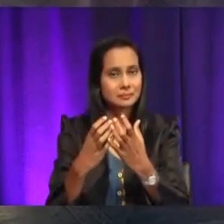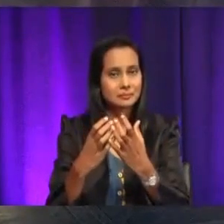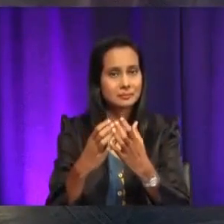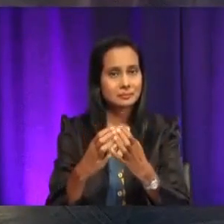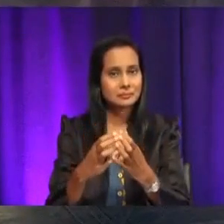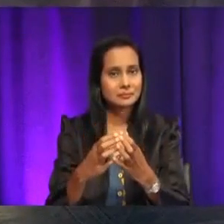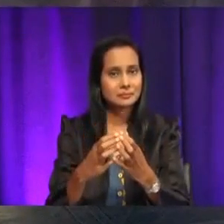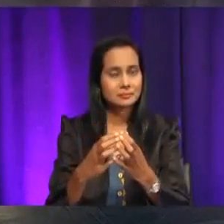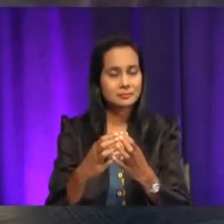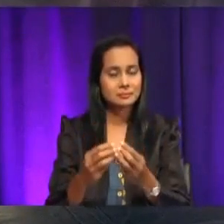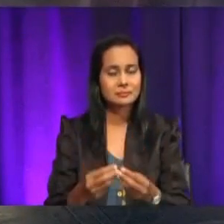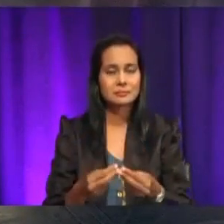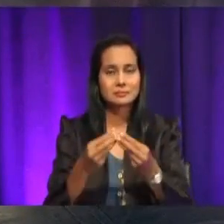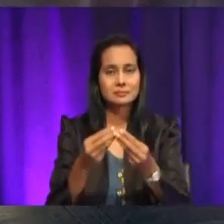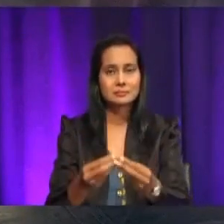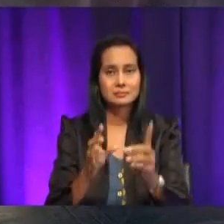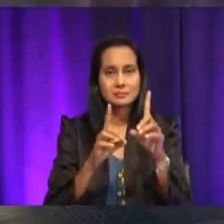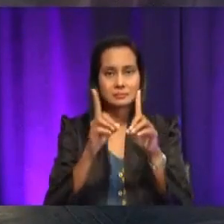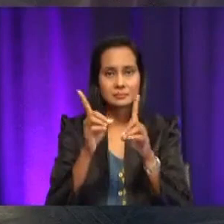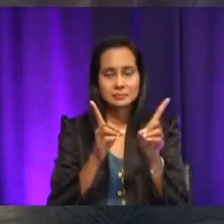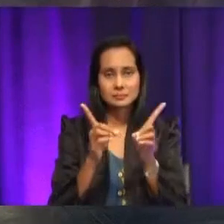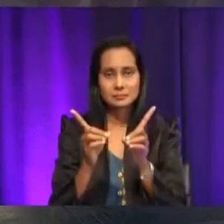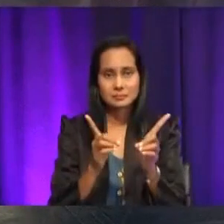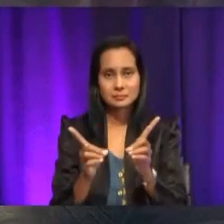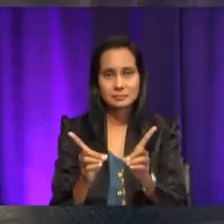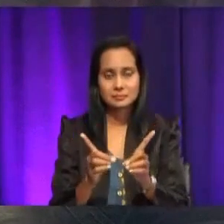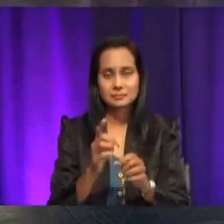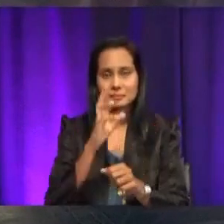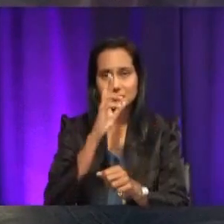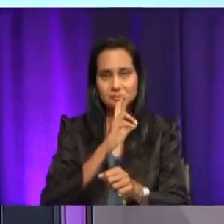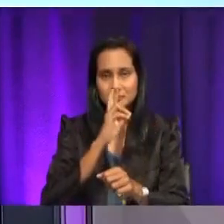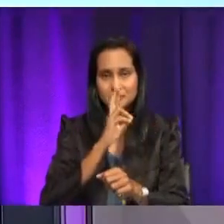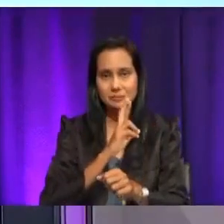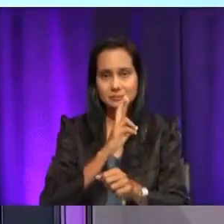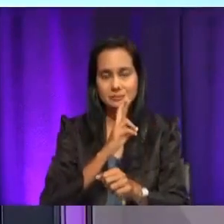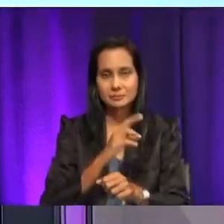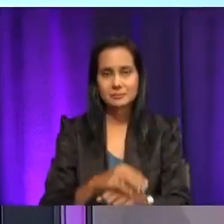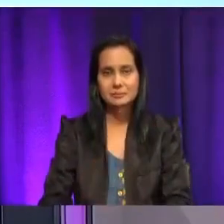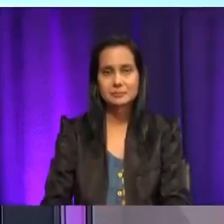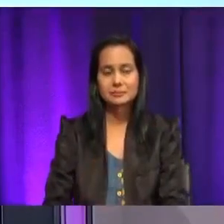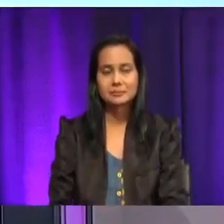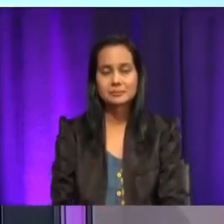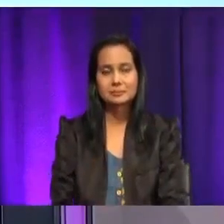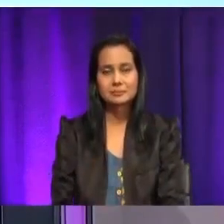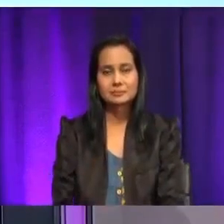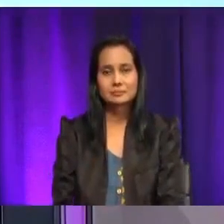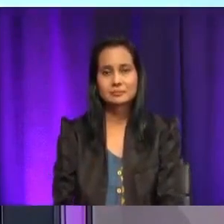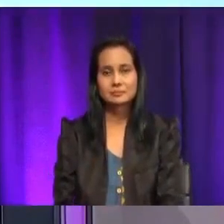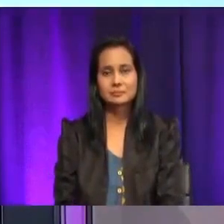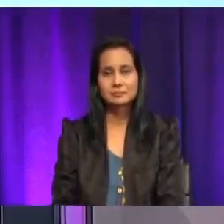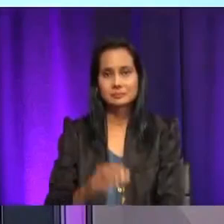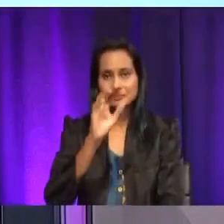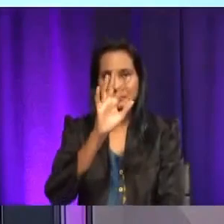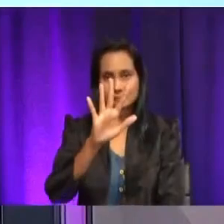akan berikan bintang sekarang. Kumpulan baju merah juga dapat memberikan penerangan yang baik. Jadi, Cikgu nak minta Kak Ria ambil lima